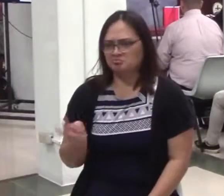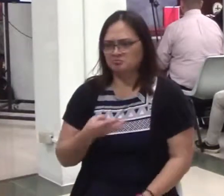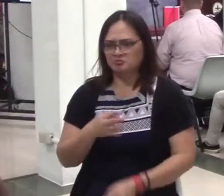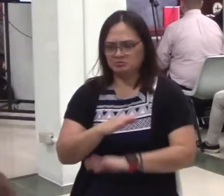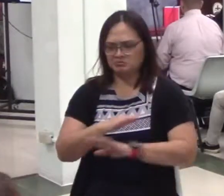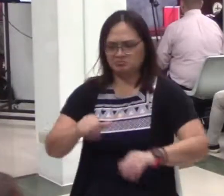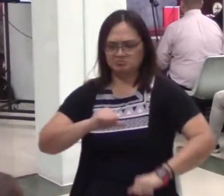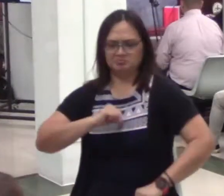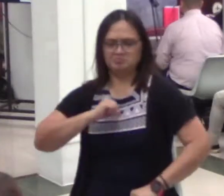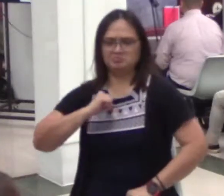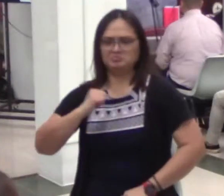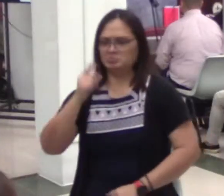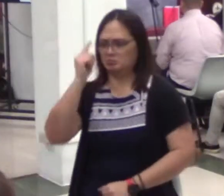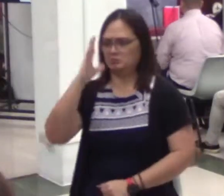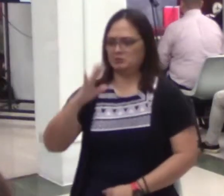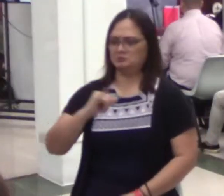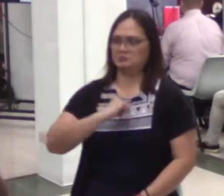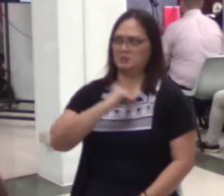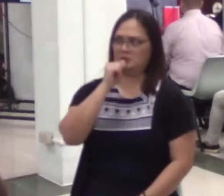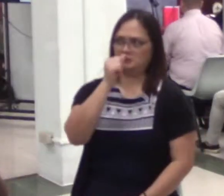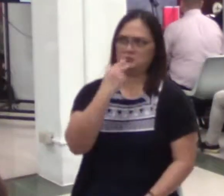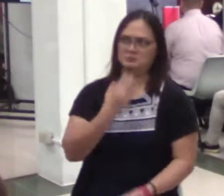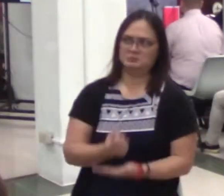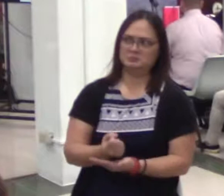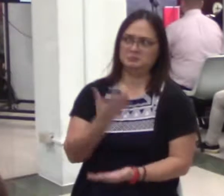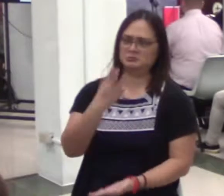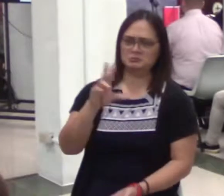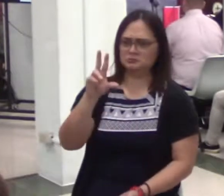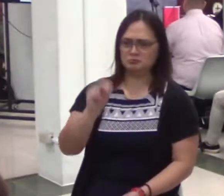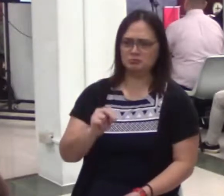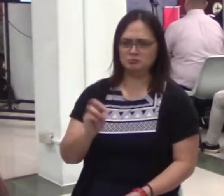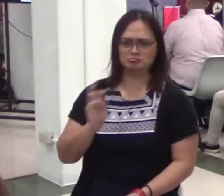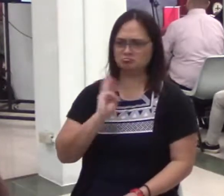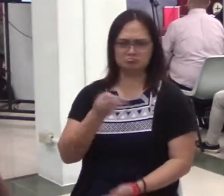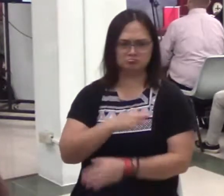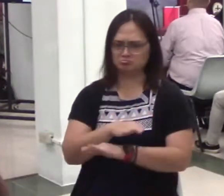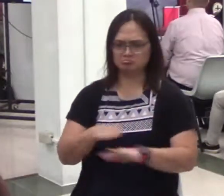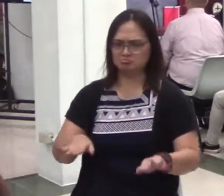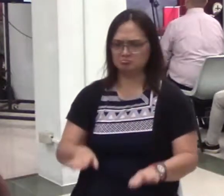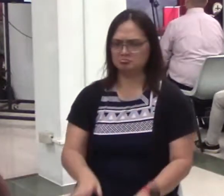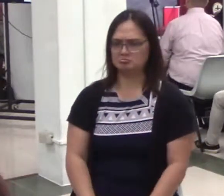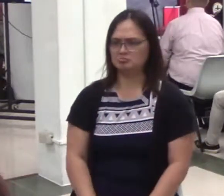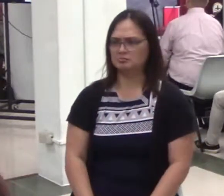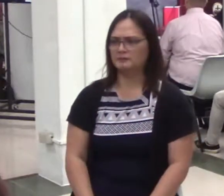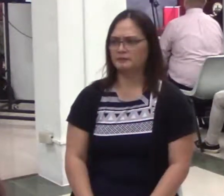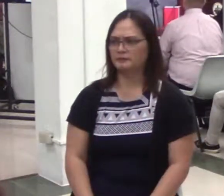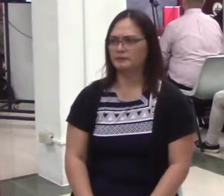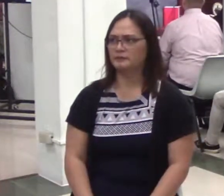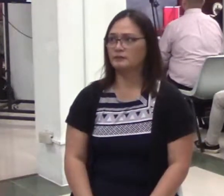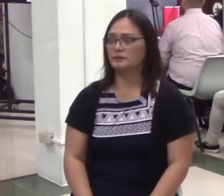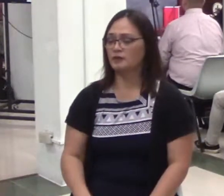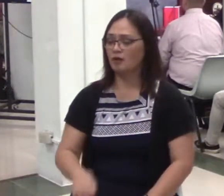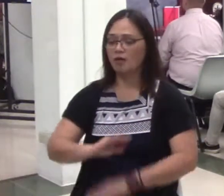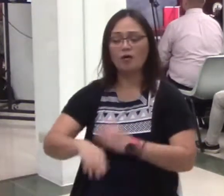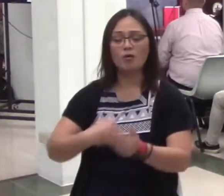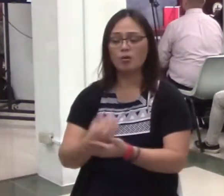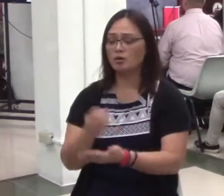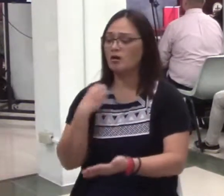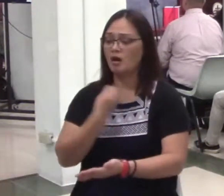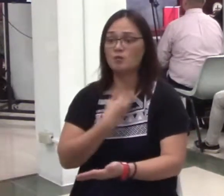All our iniquities and even all our righteousness will be before Him as filthy rags,